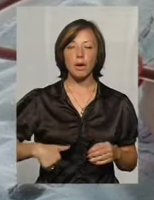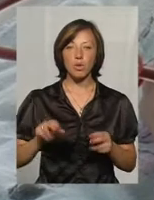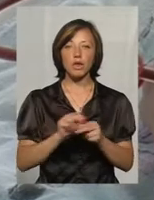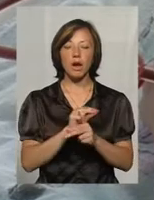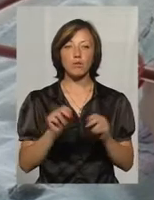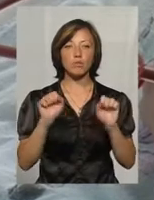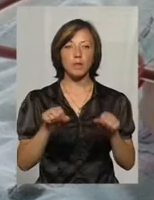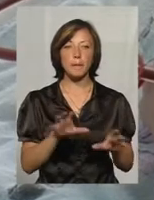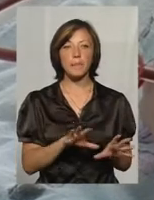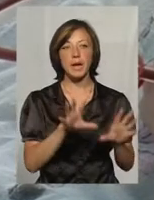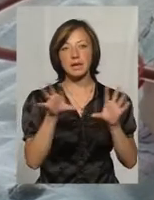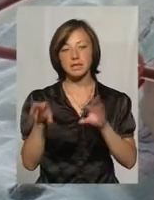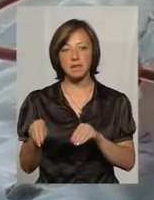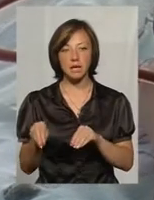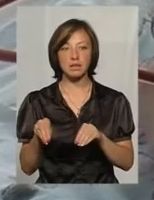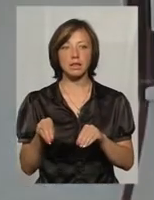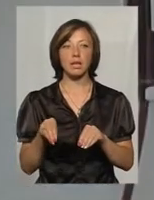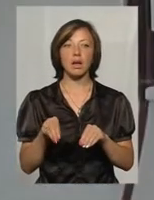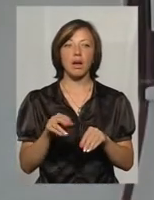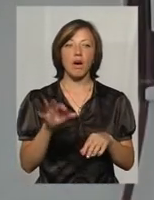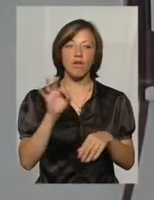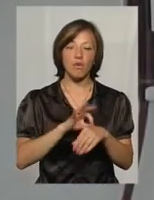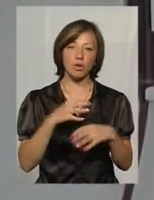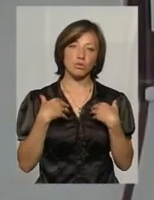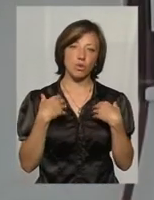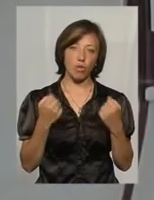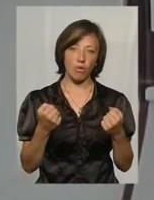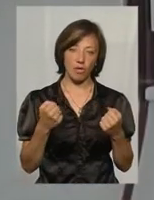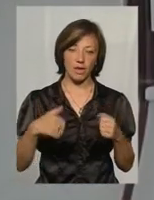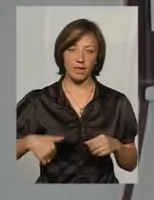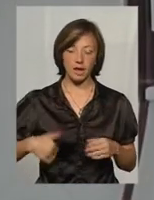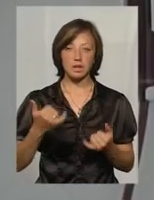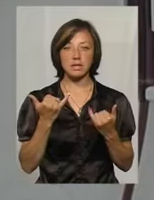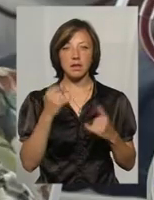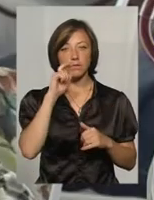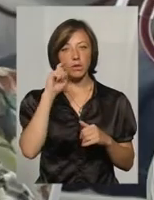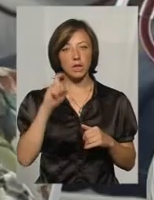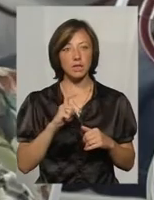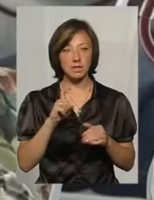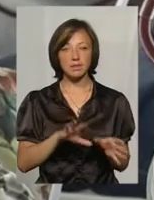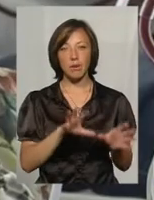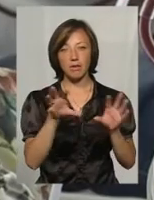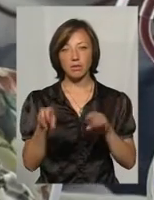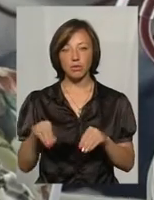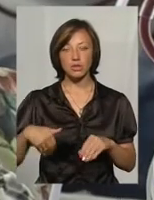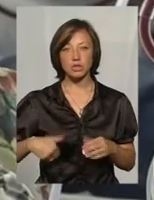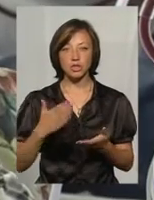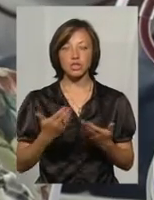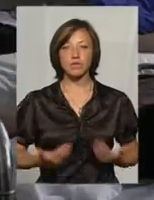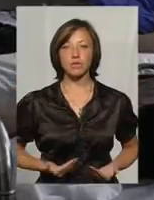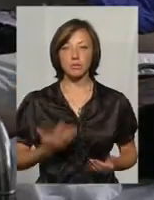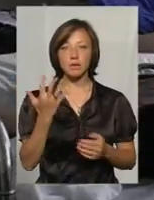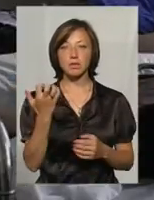випадку пересадки на місце хворої нирки абсолютно здорового органу. Наразі в Україні з трансплантованою ниркою живуть